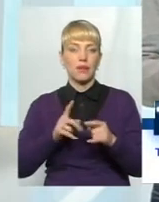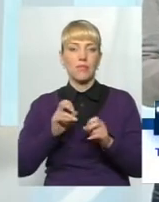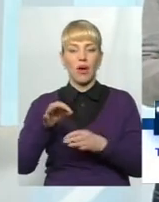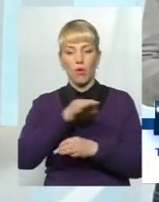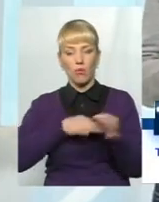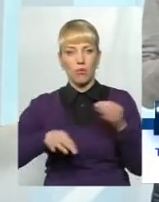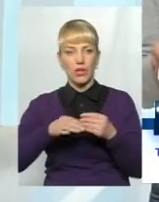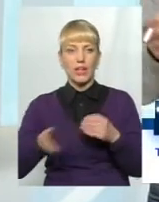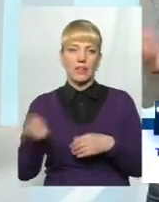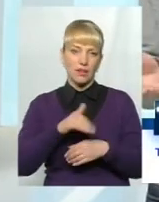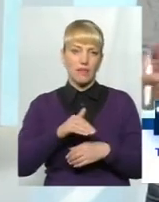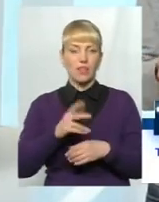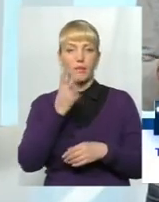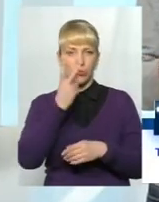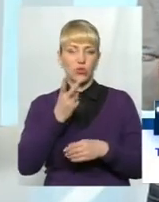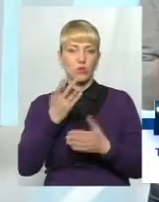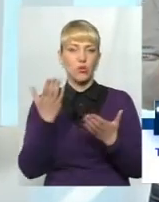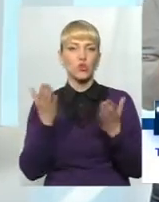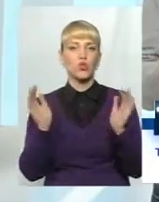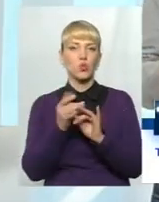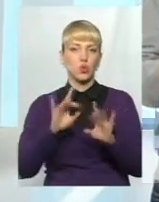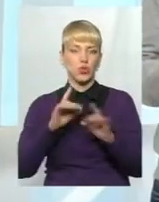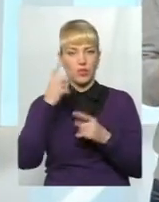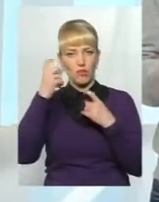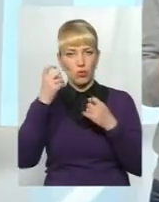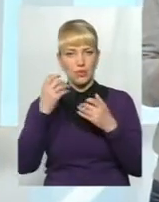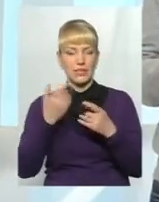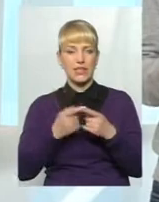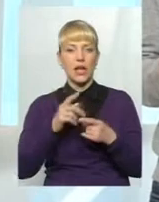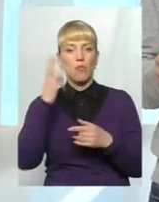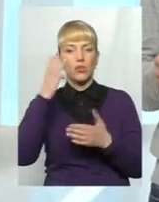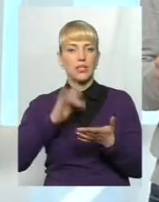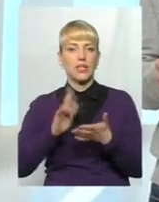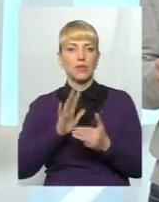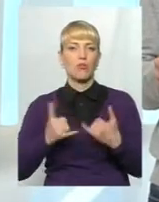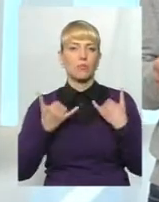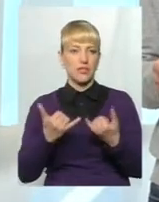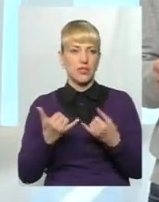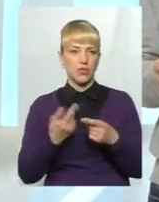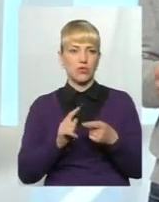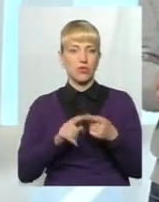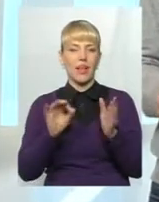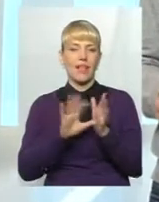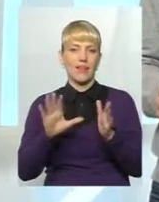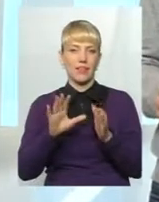обговорення, давайте подивимо сюжет інформаційної служби поділля центру, який був присвячений електронному декларуванню.